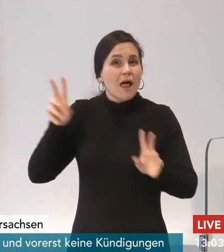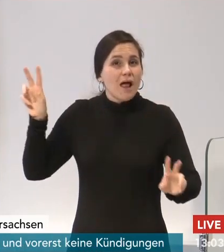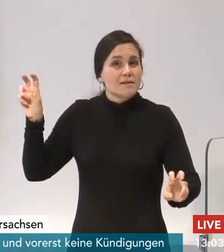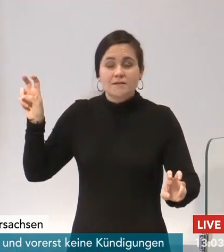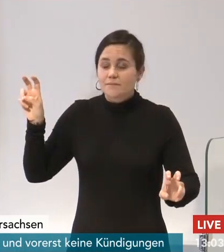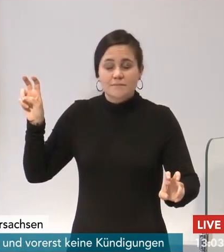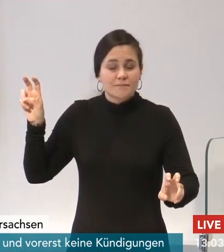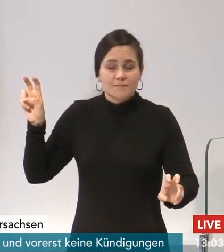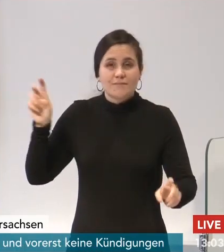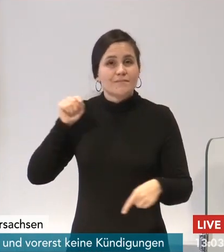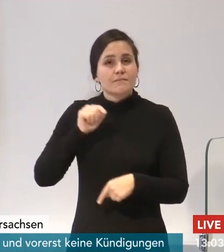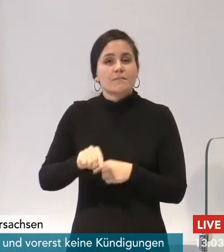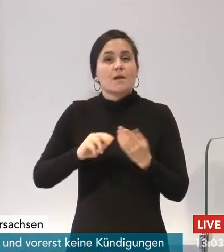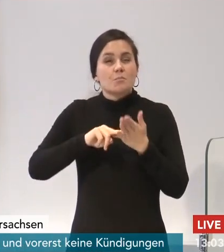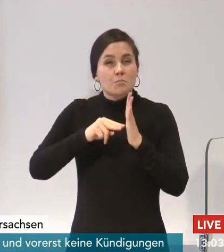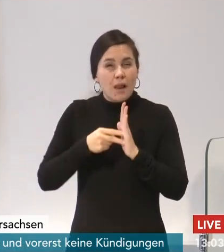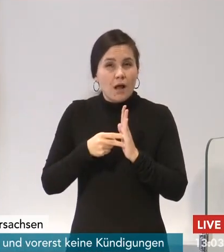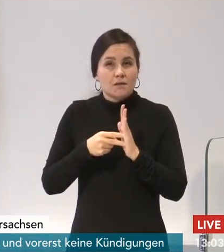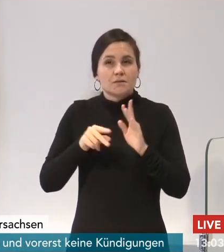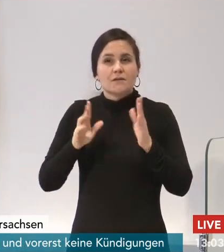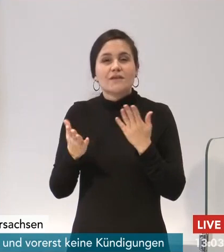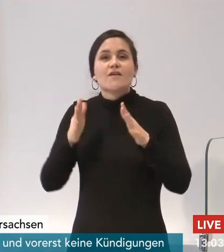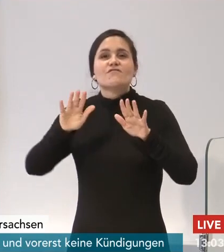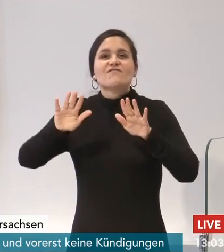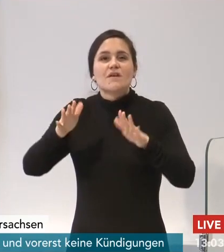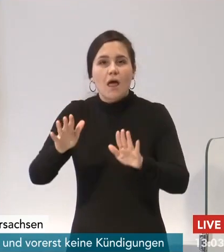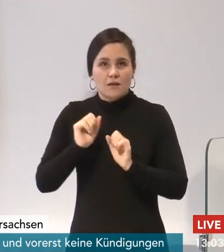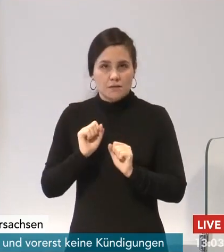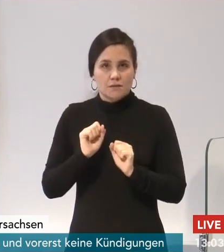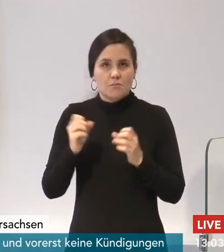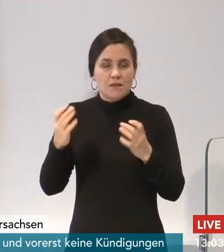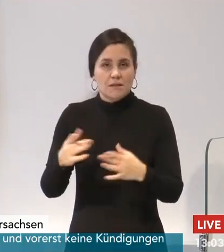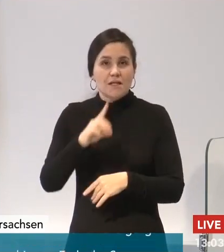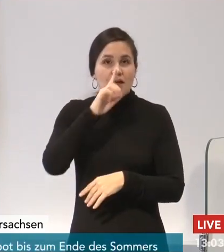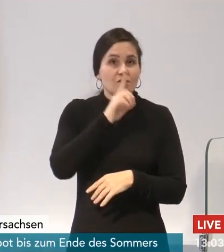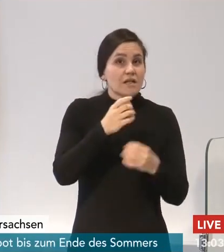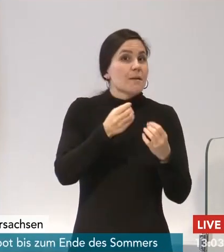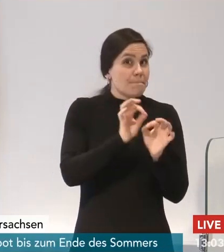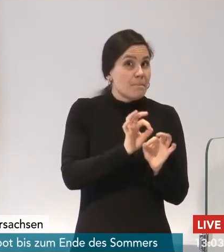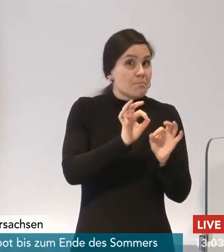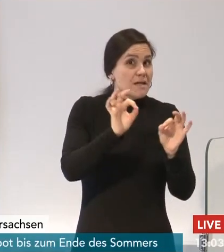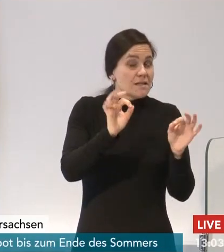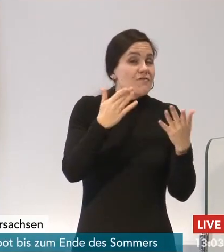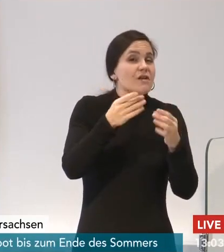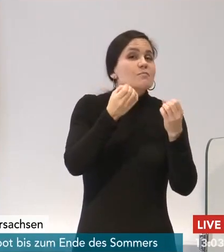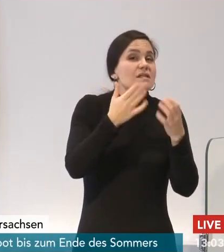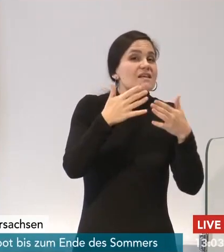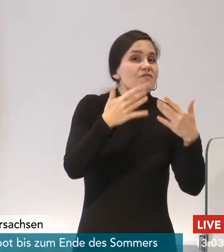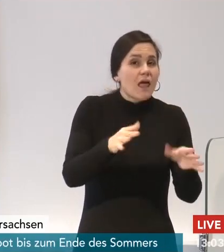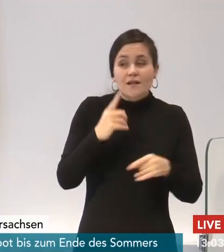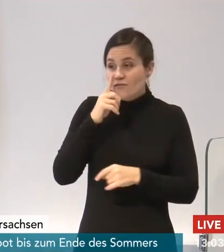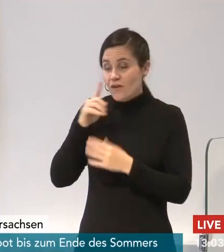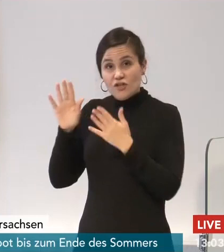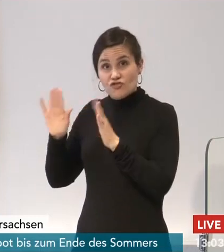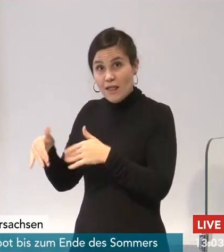der beschreibt, wie es sein kann, wenn es besser wird und wenn es schlechter wird. Wir haben keine Gewähr dafür, dass es